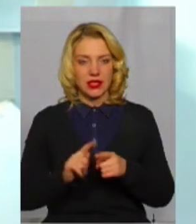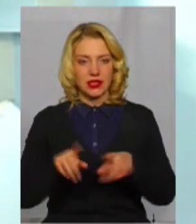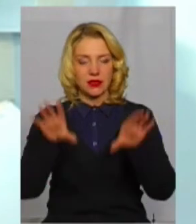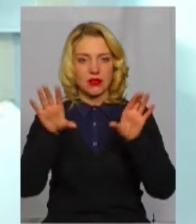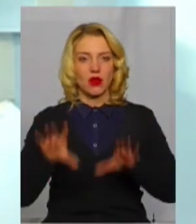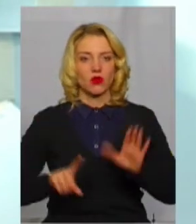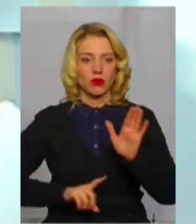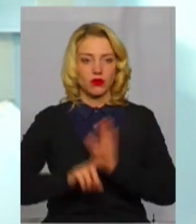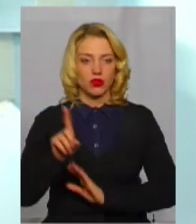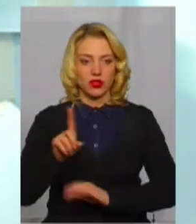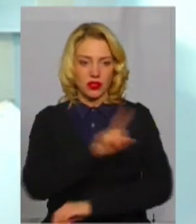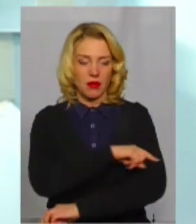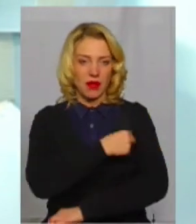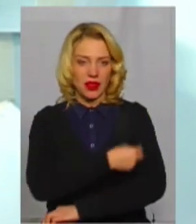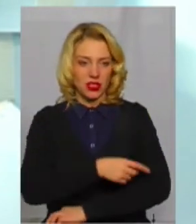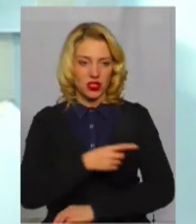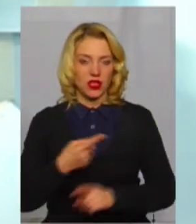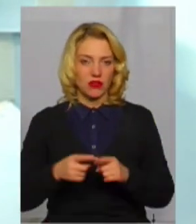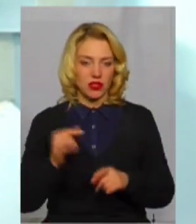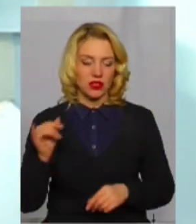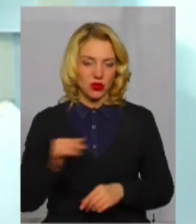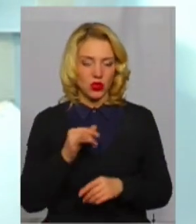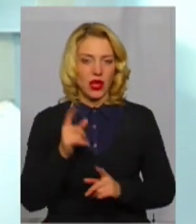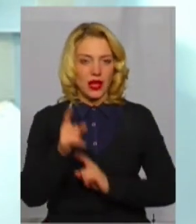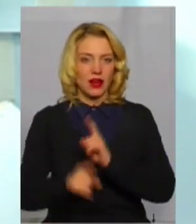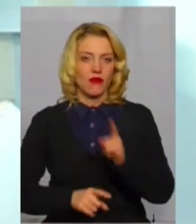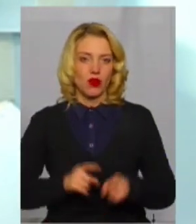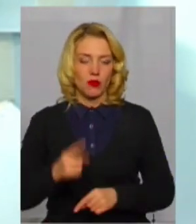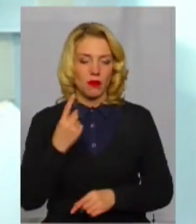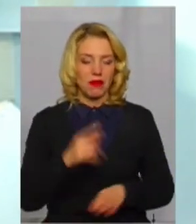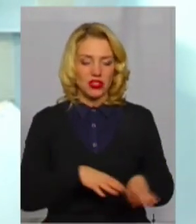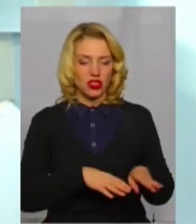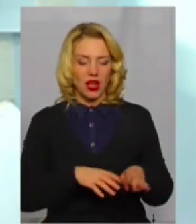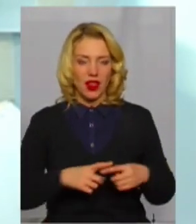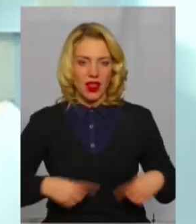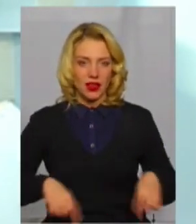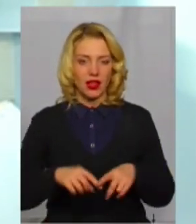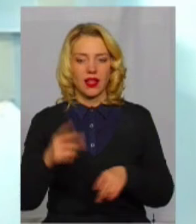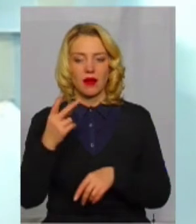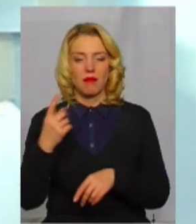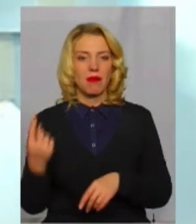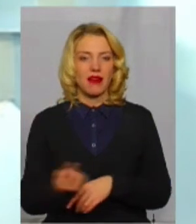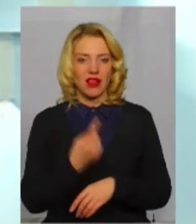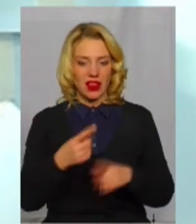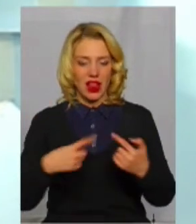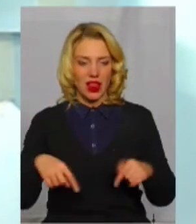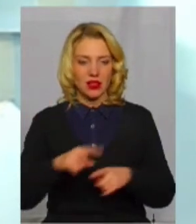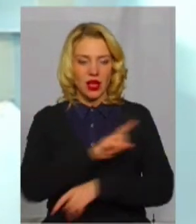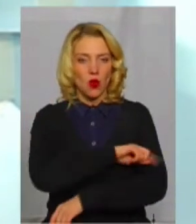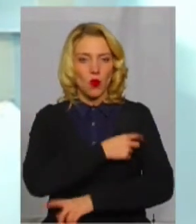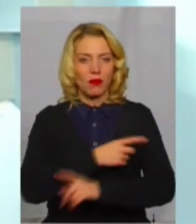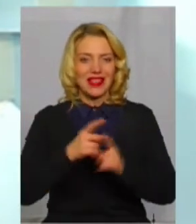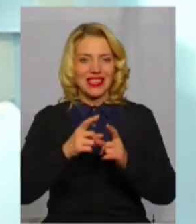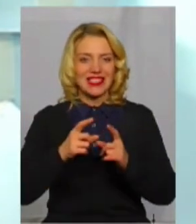цим законом розпочалася медична реформа. Реформовано першу ланку, первинну ланку, як ми її називаємо в медицині.